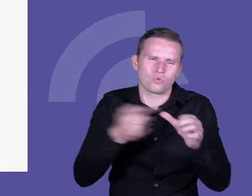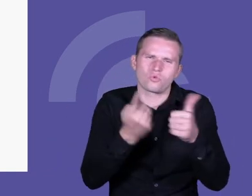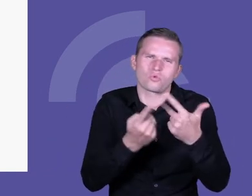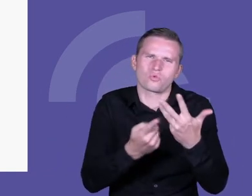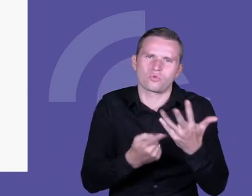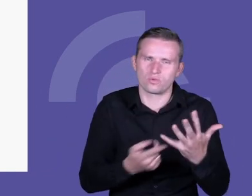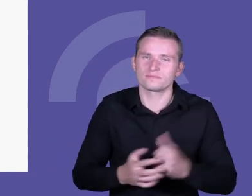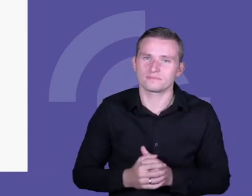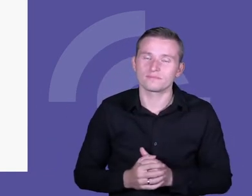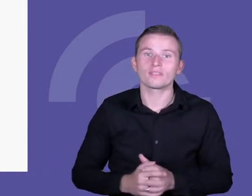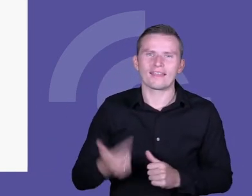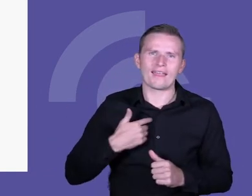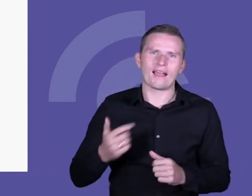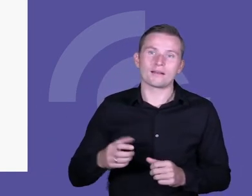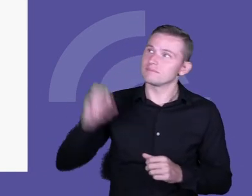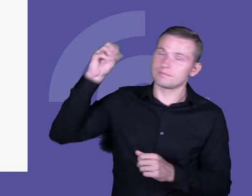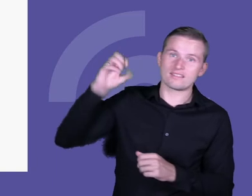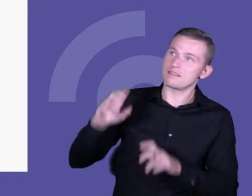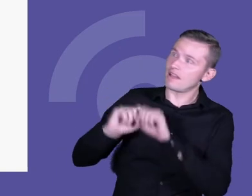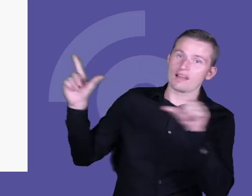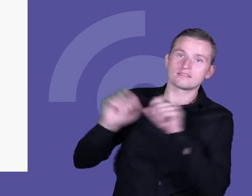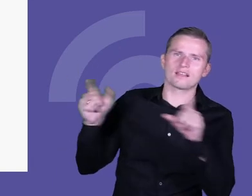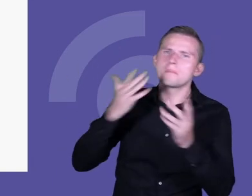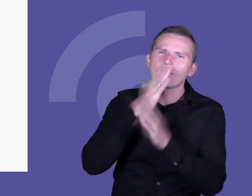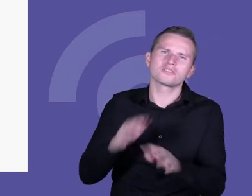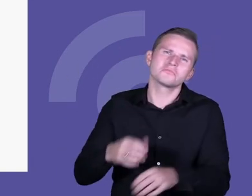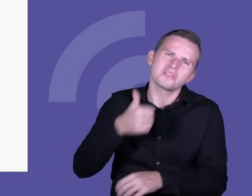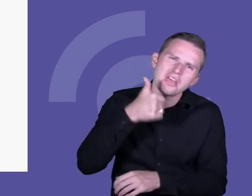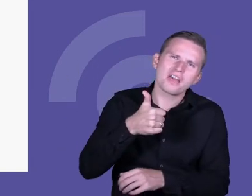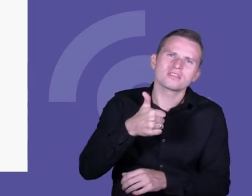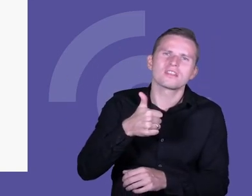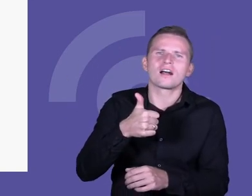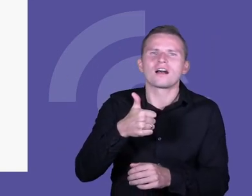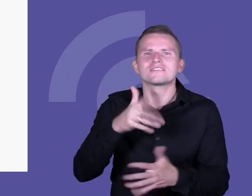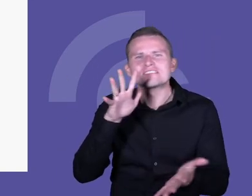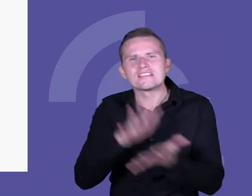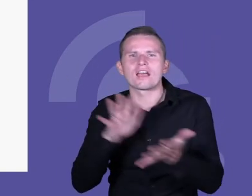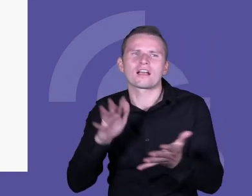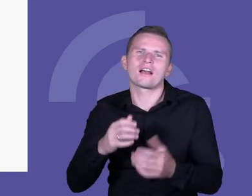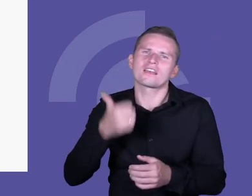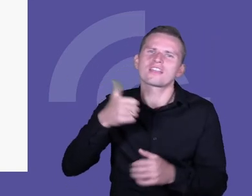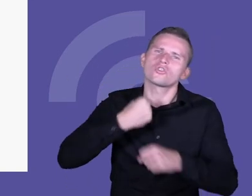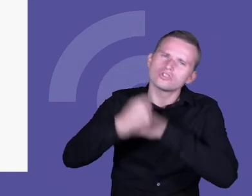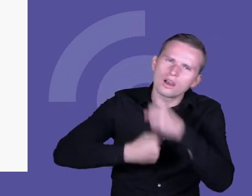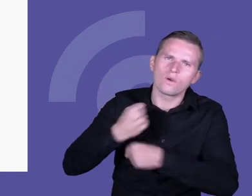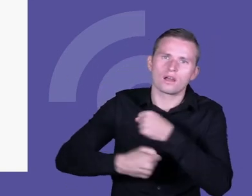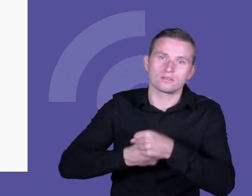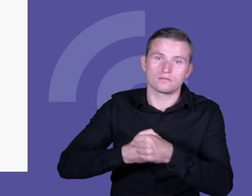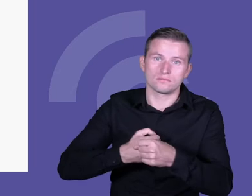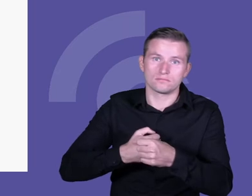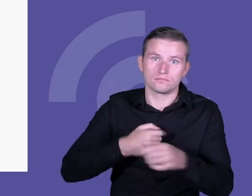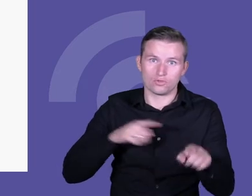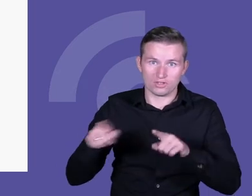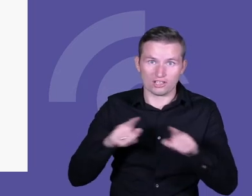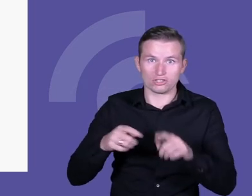To, że ja tutaj na slajdach pokazuję Państwu czasem jedną cechę charakterystyczną, czy jedno działanie szkoły, to nie znaczy, że nie